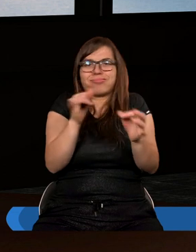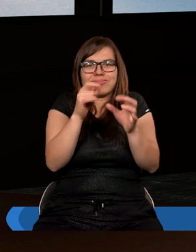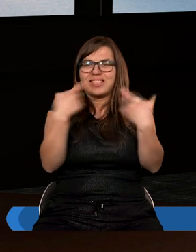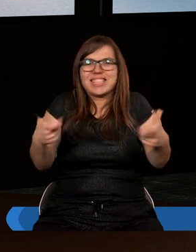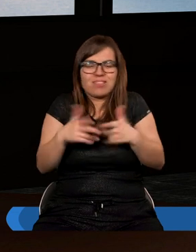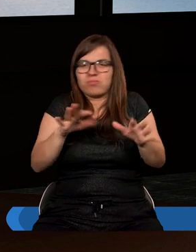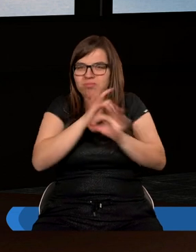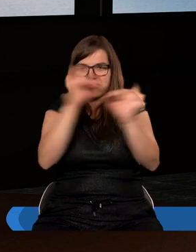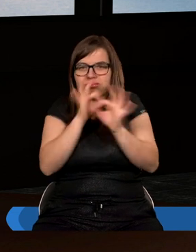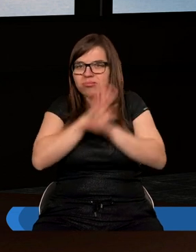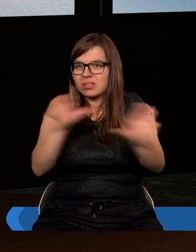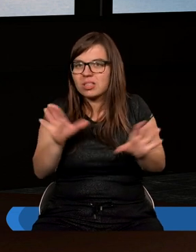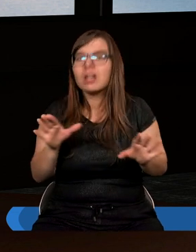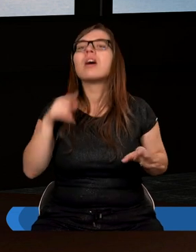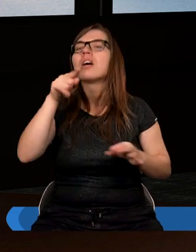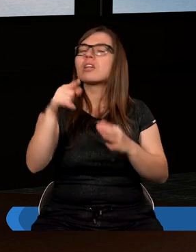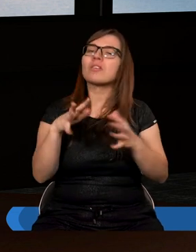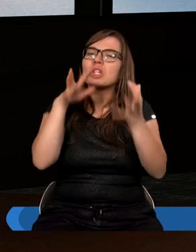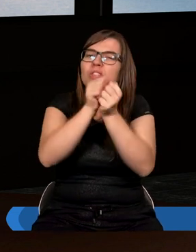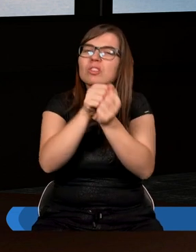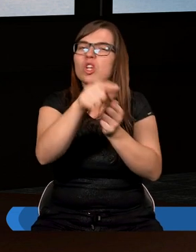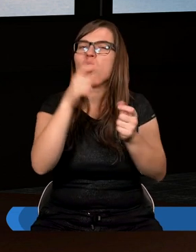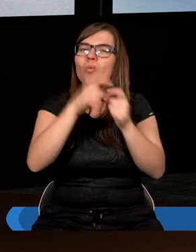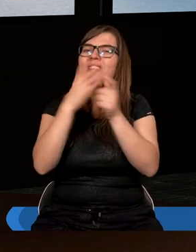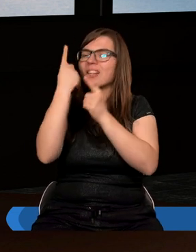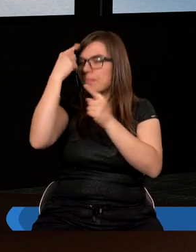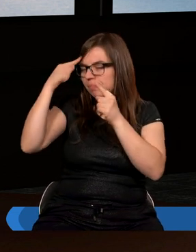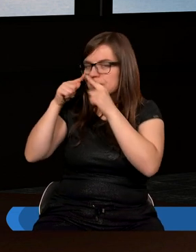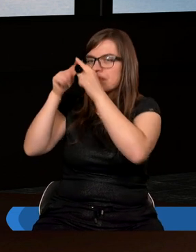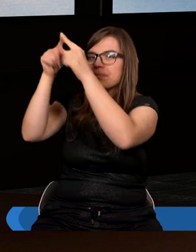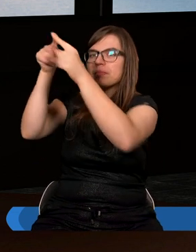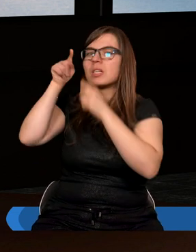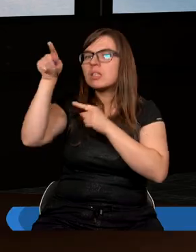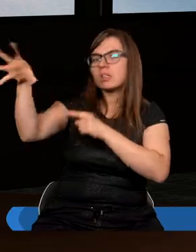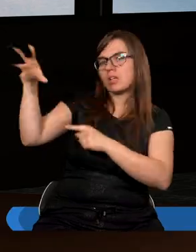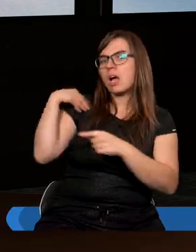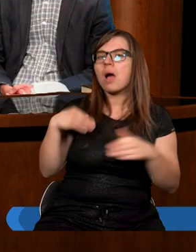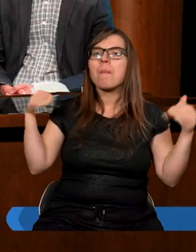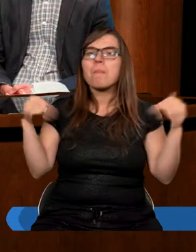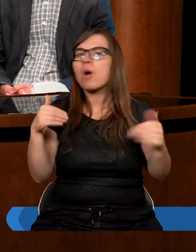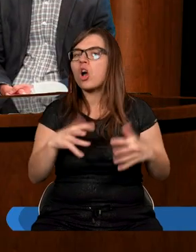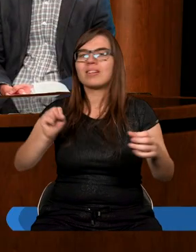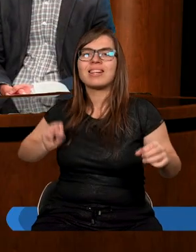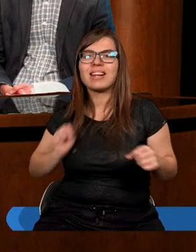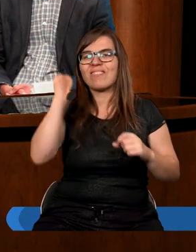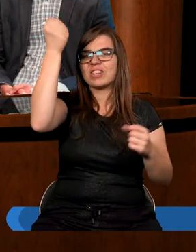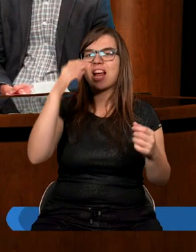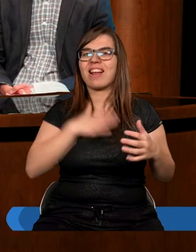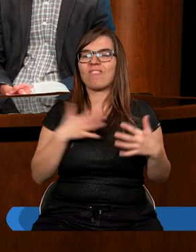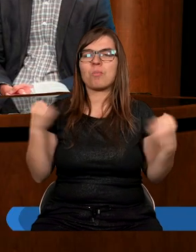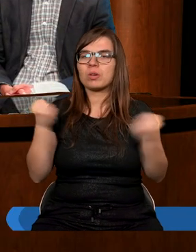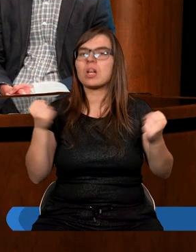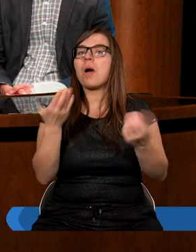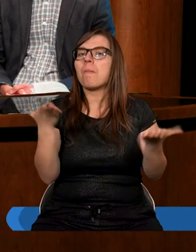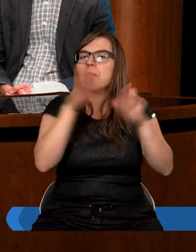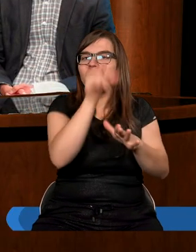nam się uchwycić tych słów i zawsze pamiętać, że z Tobą możemy zawsze zwyciężyć. Pobłogosław każdego z